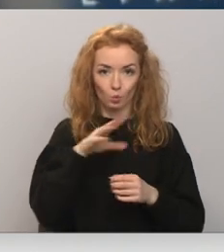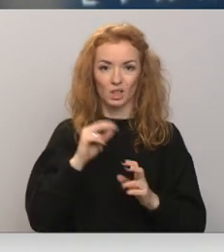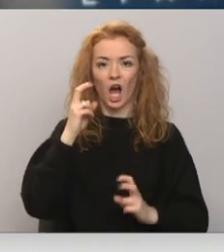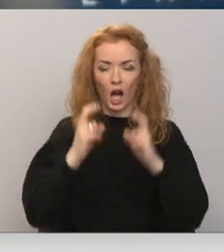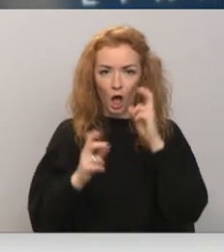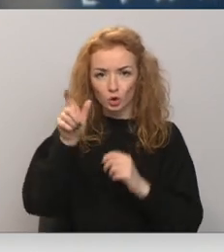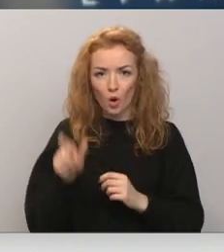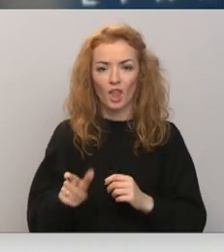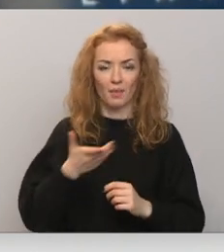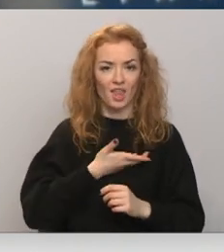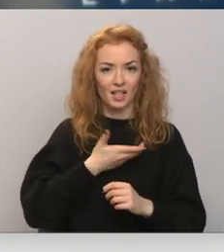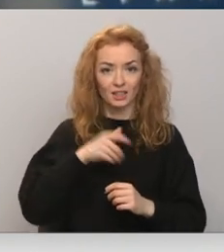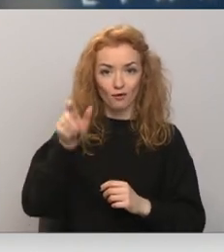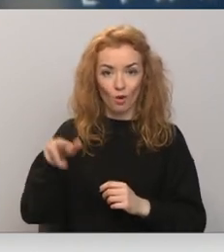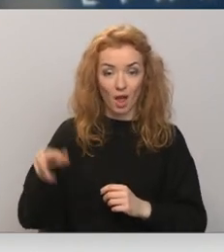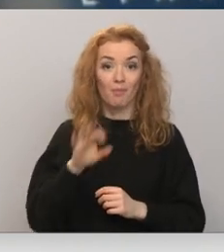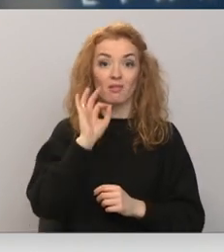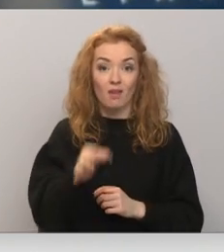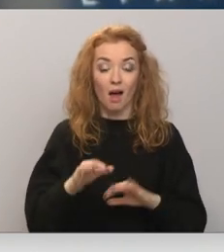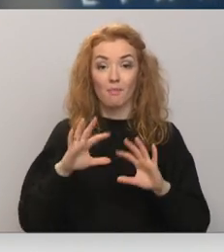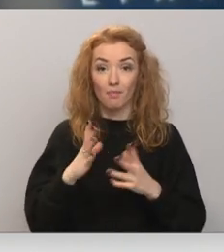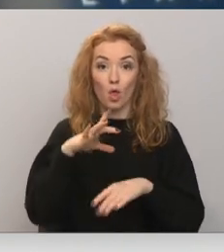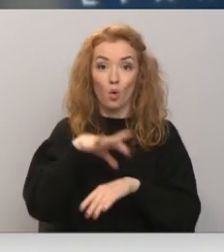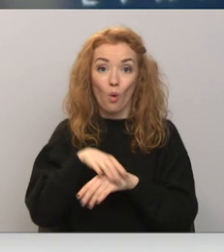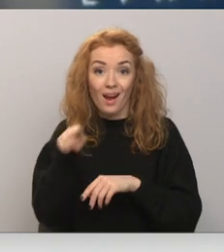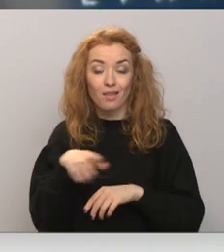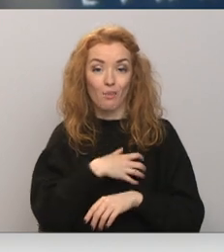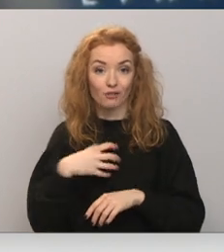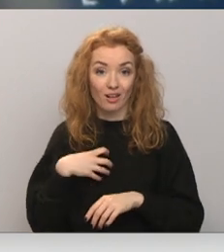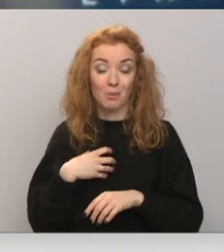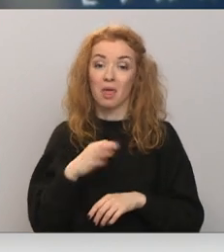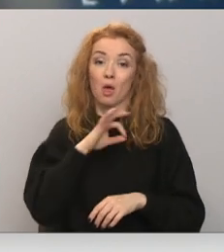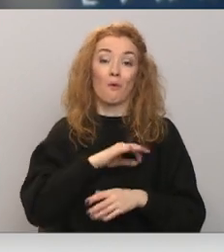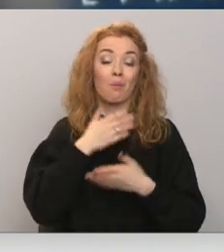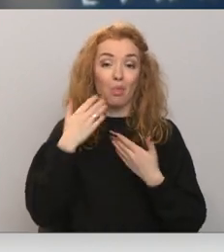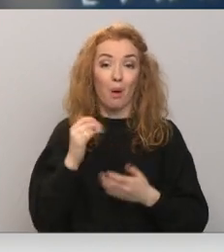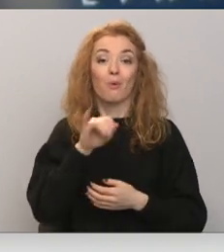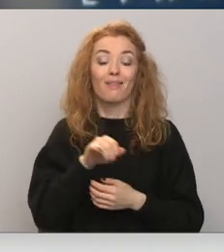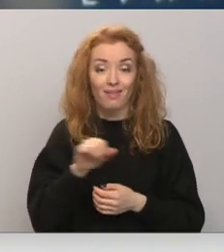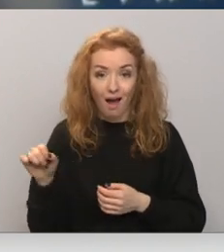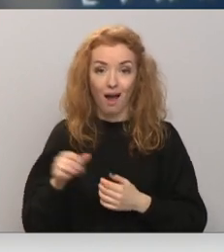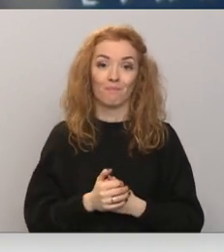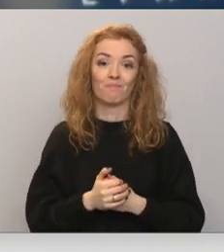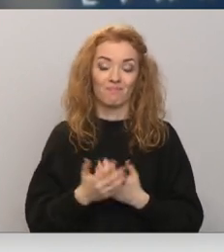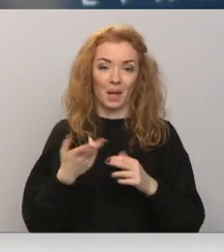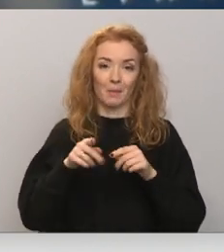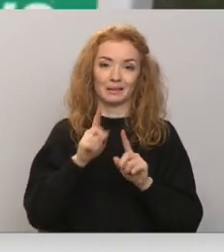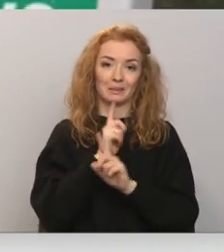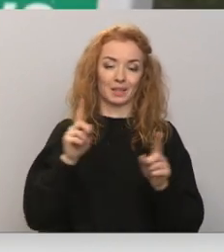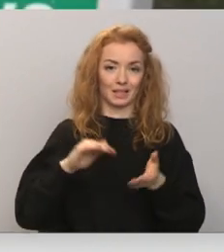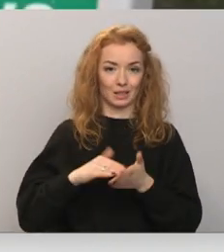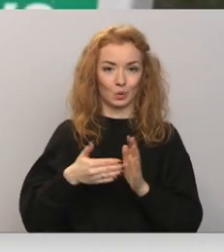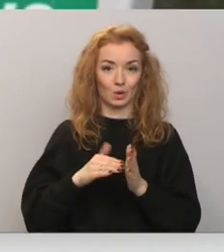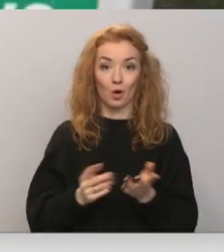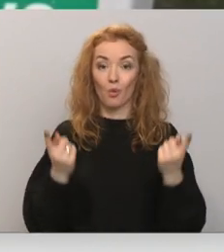ražotājiem, iedzīvotājiem jā, bet konkrētajai pašvaldībai nē. Nu, te ir tā paradoxālā situācija.